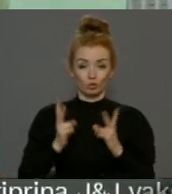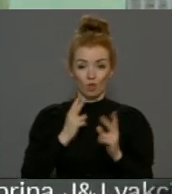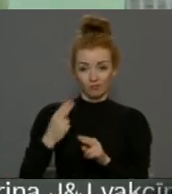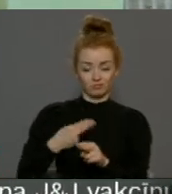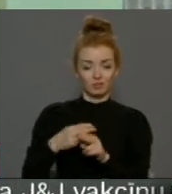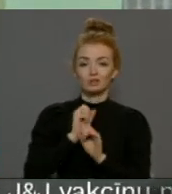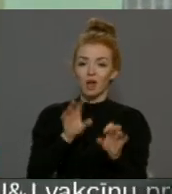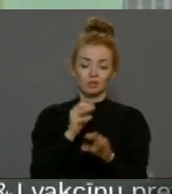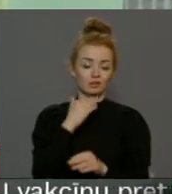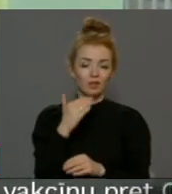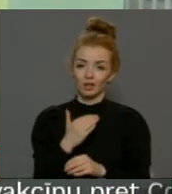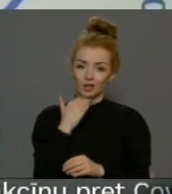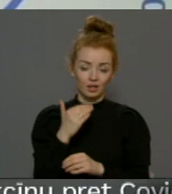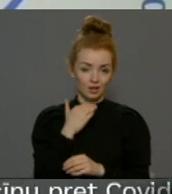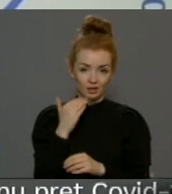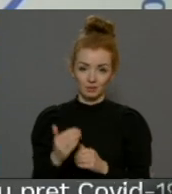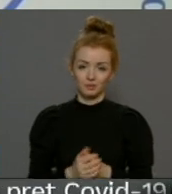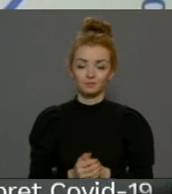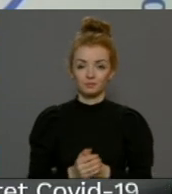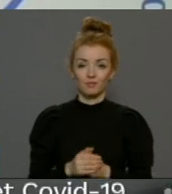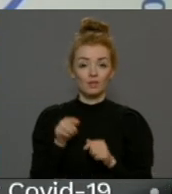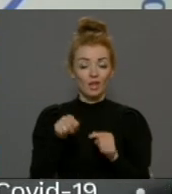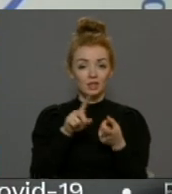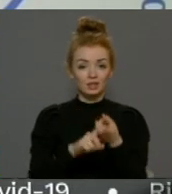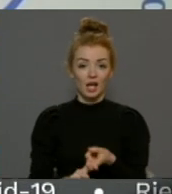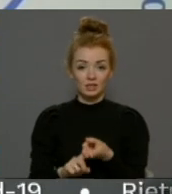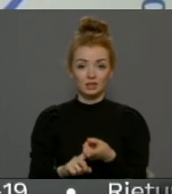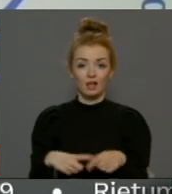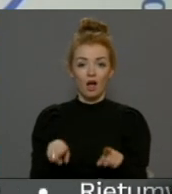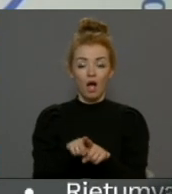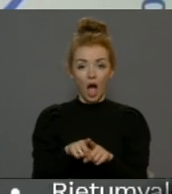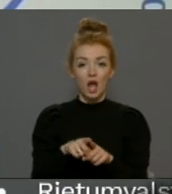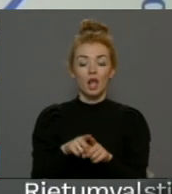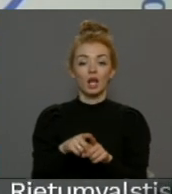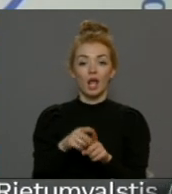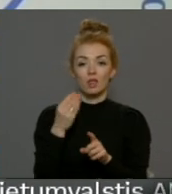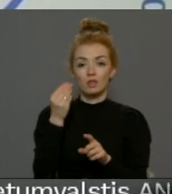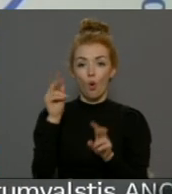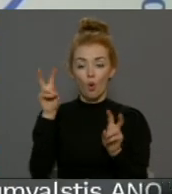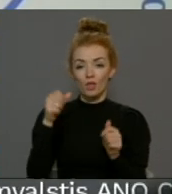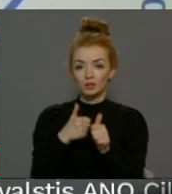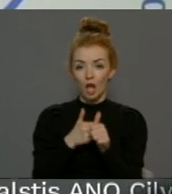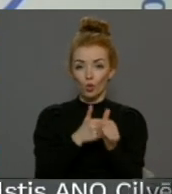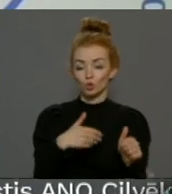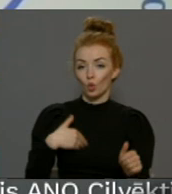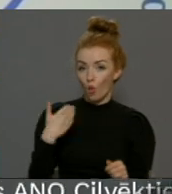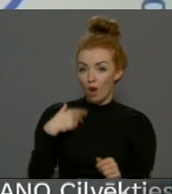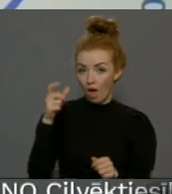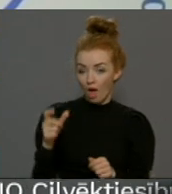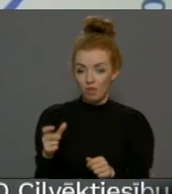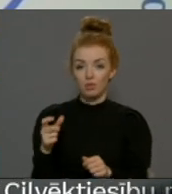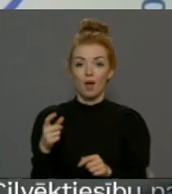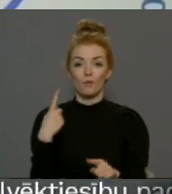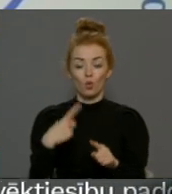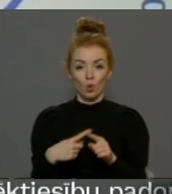skaļi un iemesli tam esot vairāki. Tas ir saistīts arī ar naudas, ko skolēnam. Tas ir saistīts arī ar to, ka traksnējies